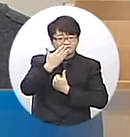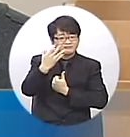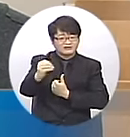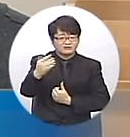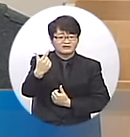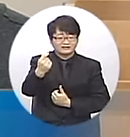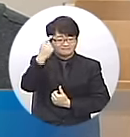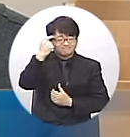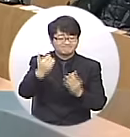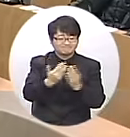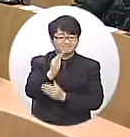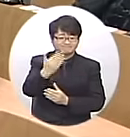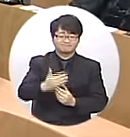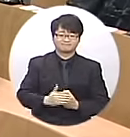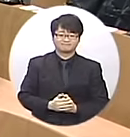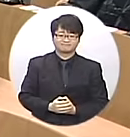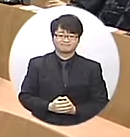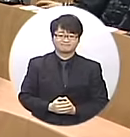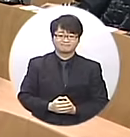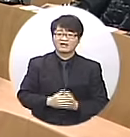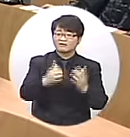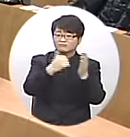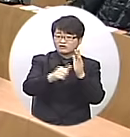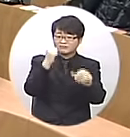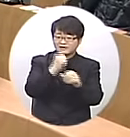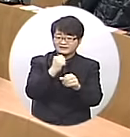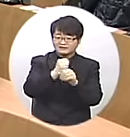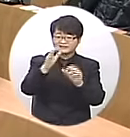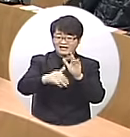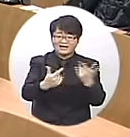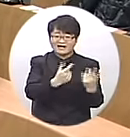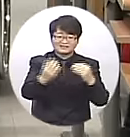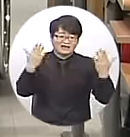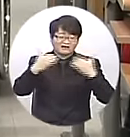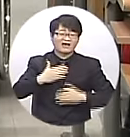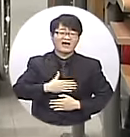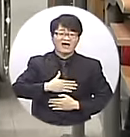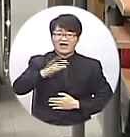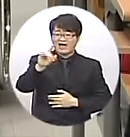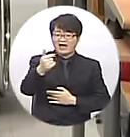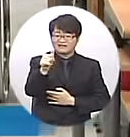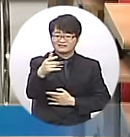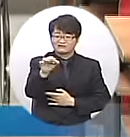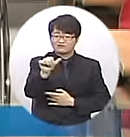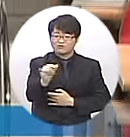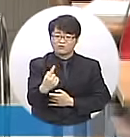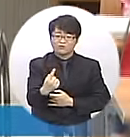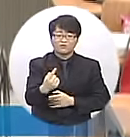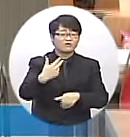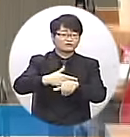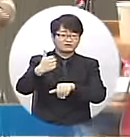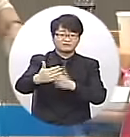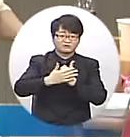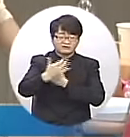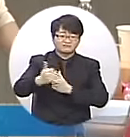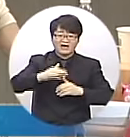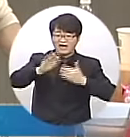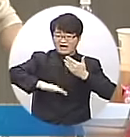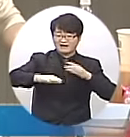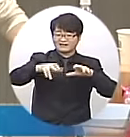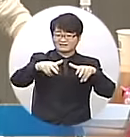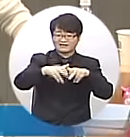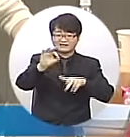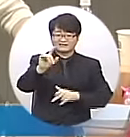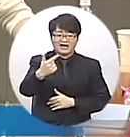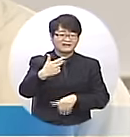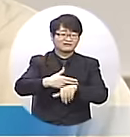되겠다고 생각을 해서. 제품 제작 과정에서는 같은 학교 안흥호 교수의 도움이 컸습니다. 하지장애가 있는